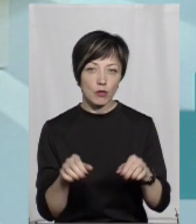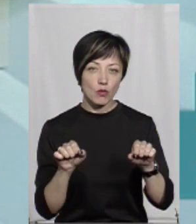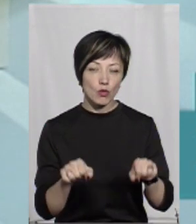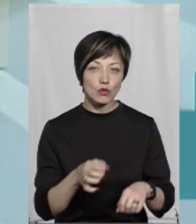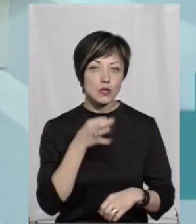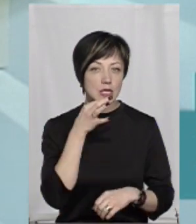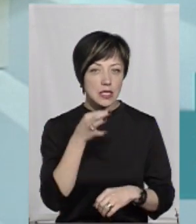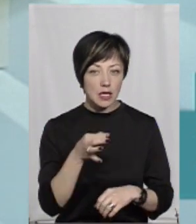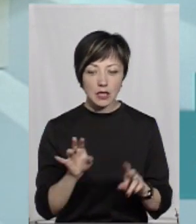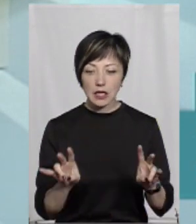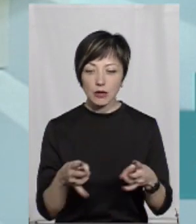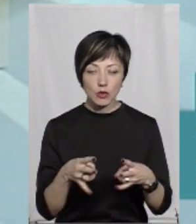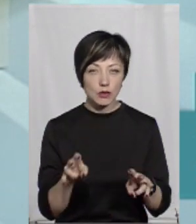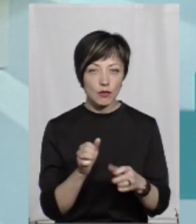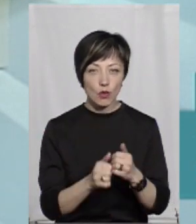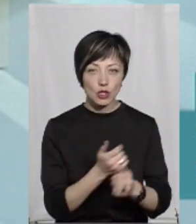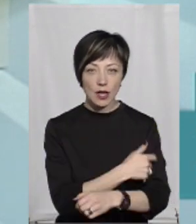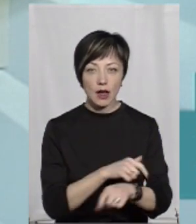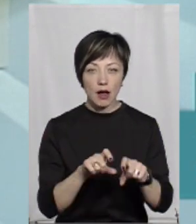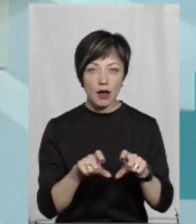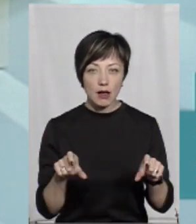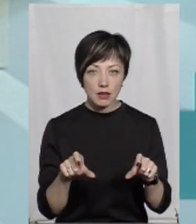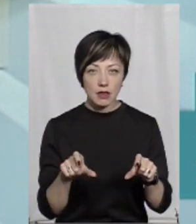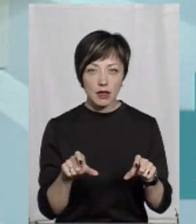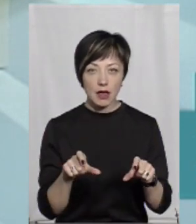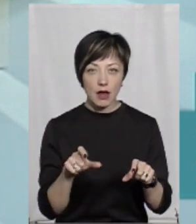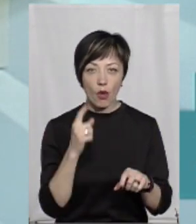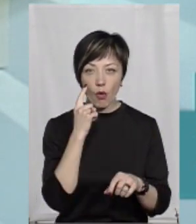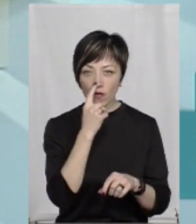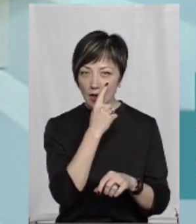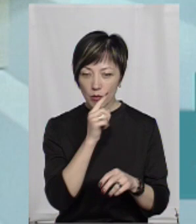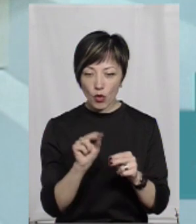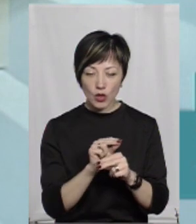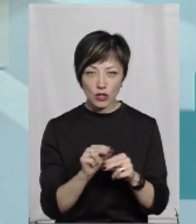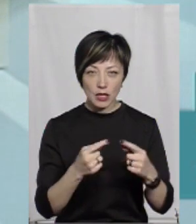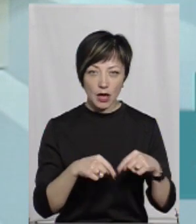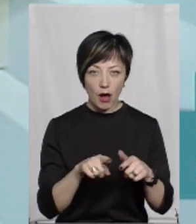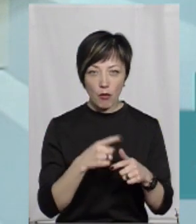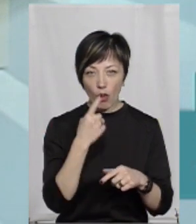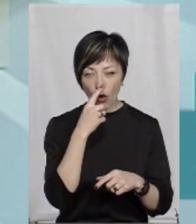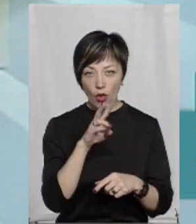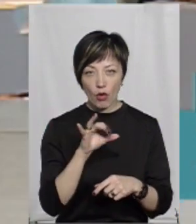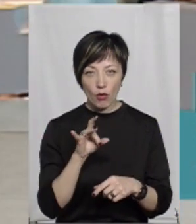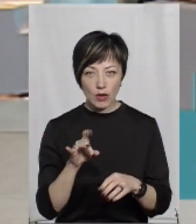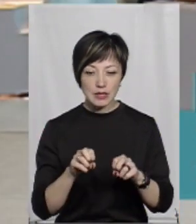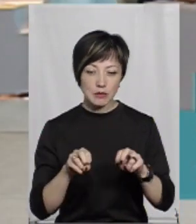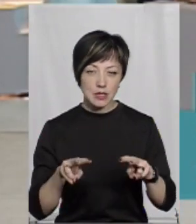можу сказати, що не потрібно в кожній лікарні офтальмологічне відділення або лор-відділення.